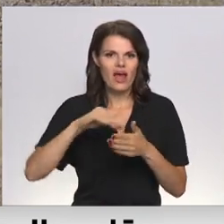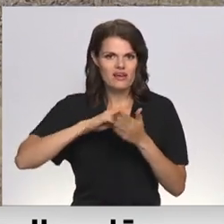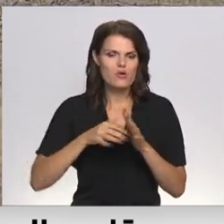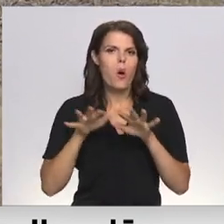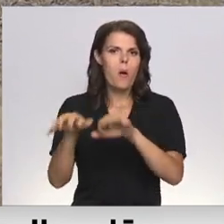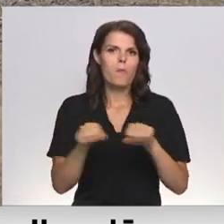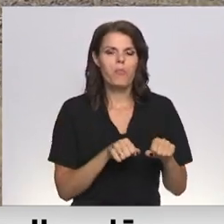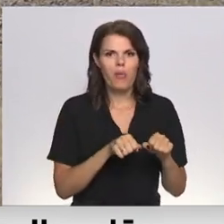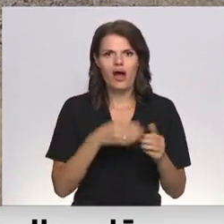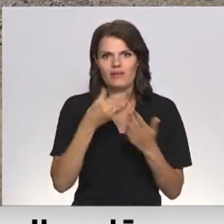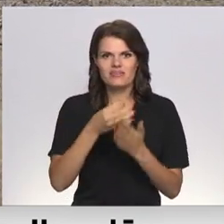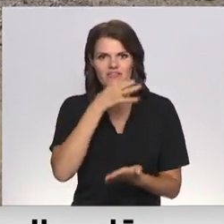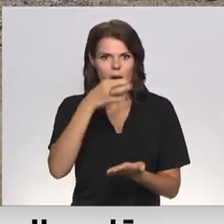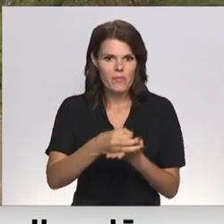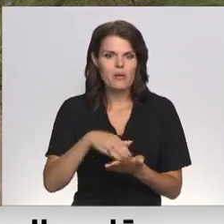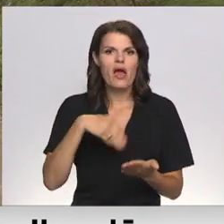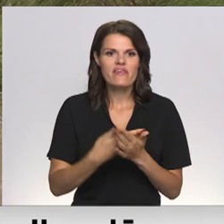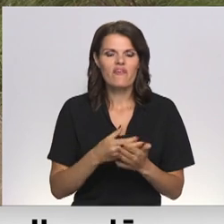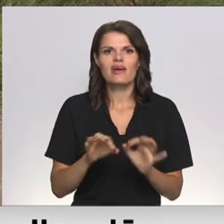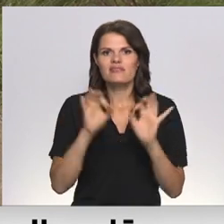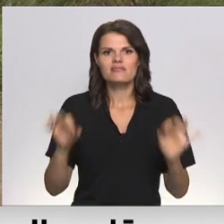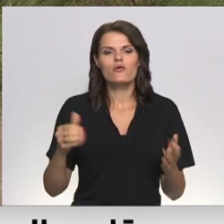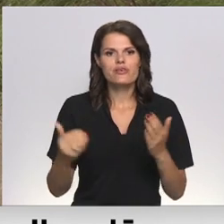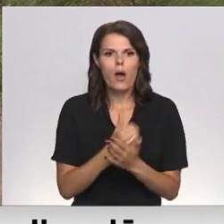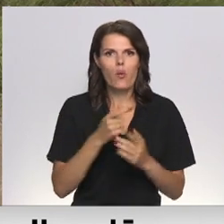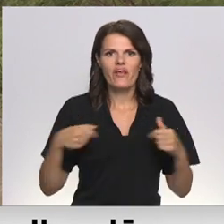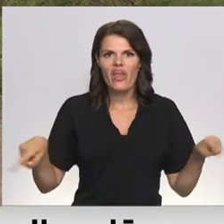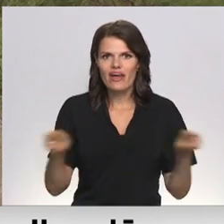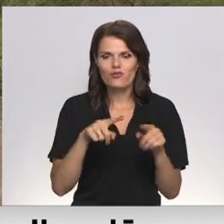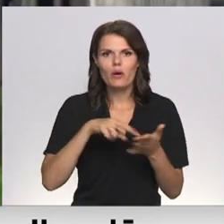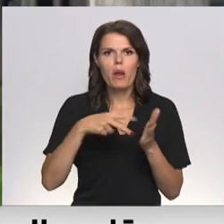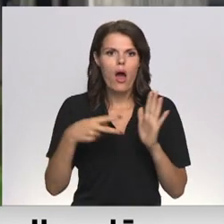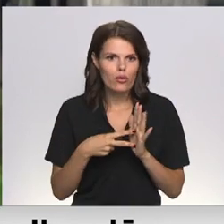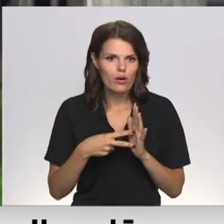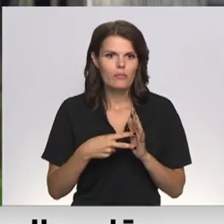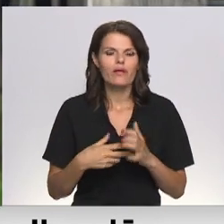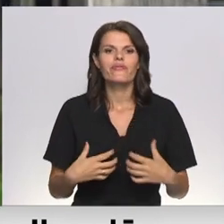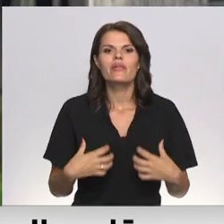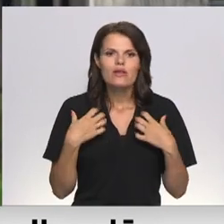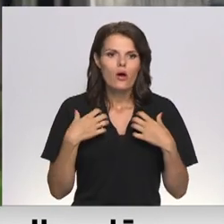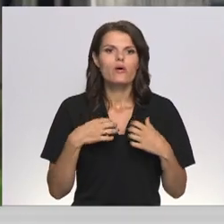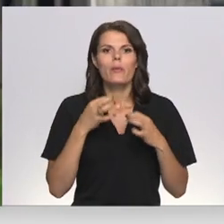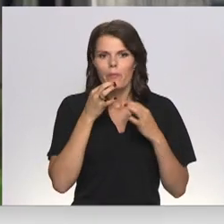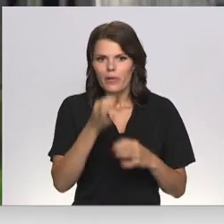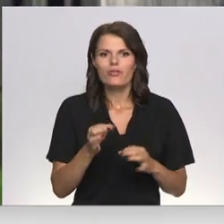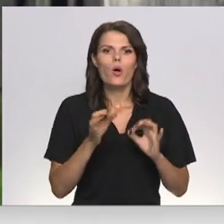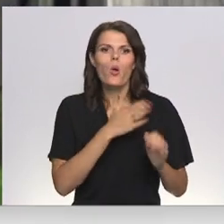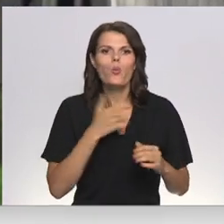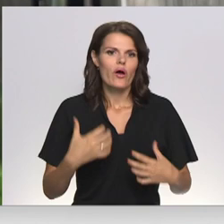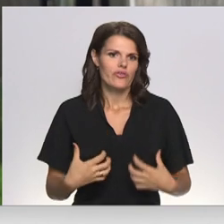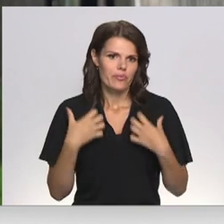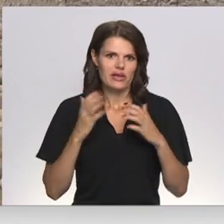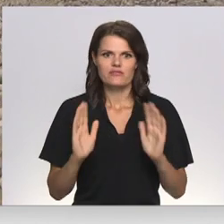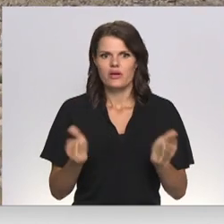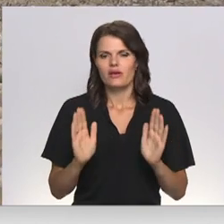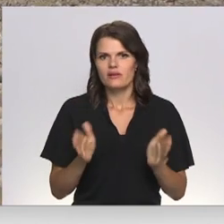pārņem to savā pārziņā, ja viens tātos spēkā jaunais teritorijas plānojums. Drausmīgi, pateiši ļoti drausmīgi